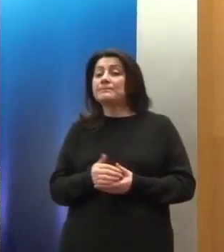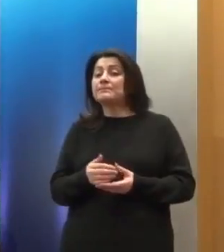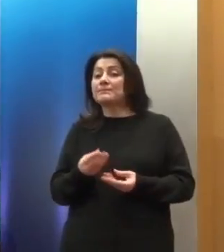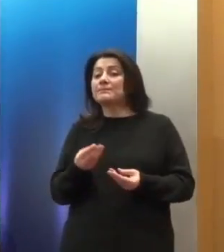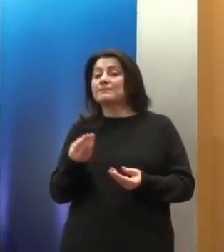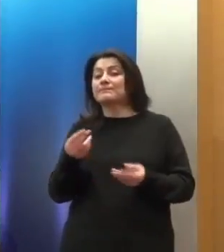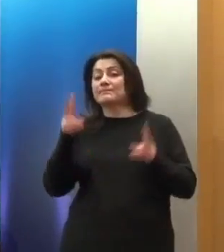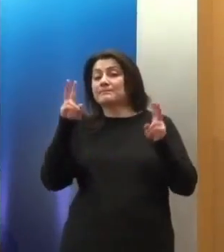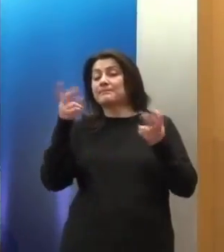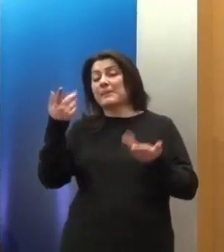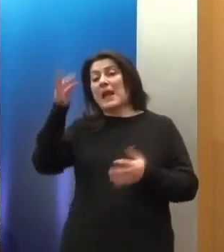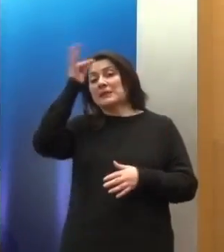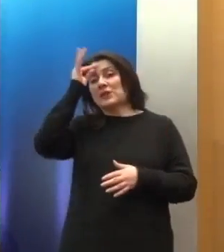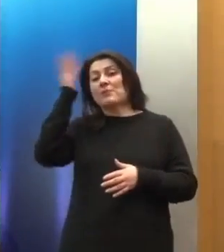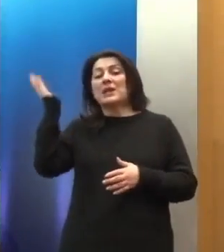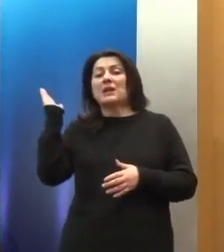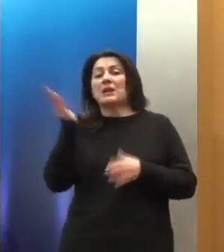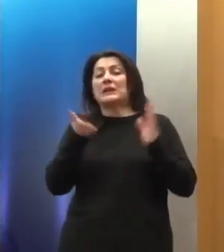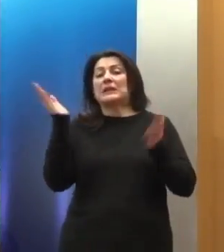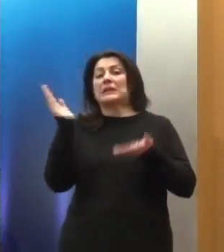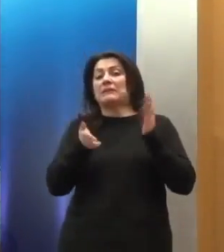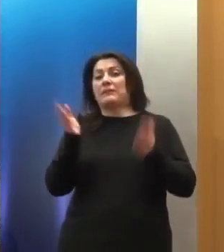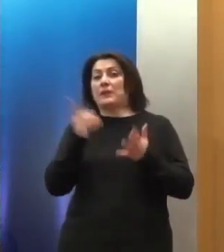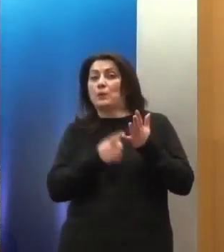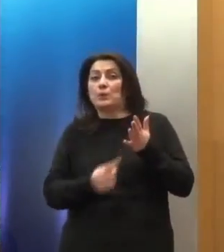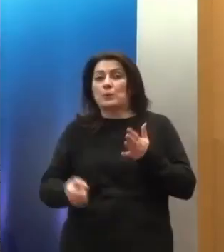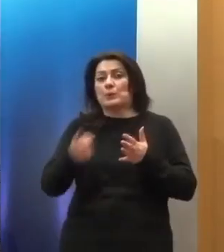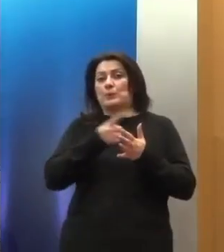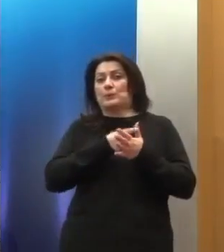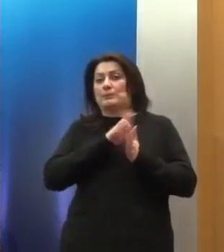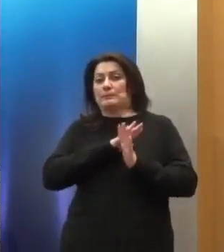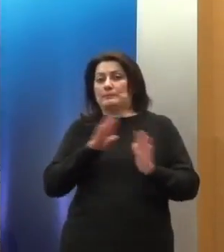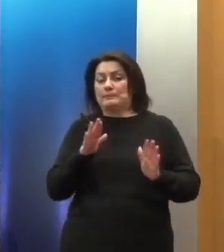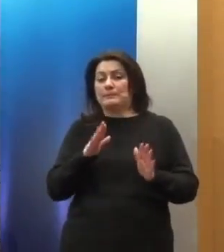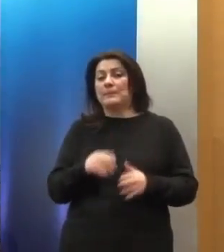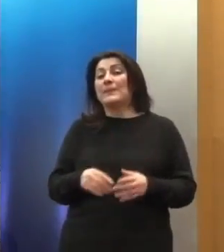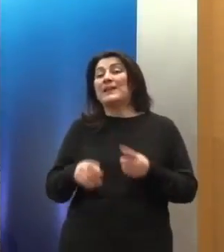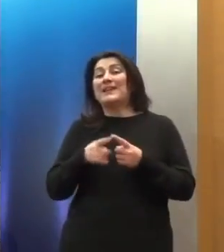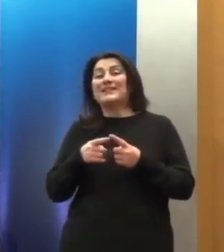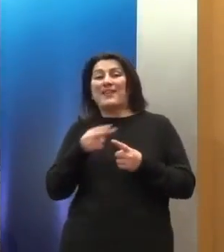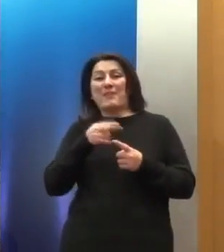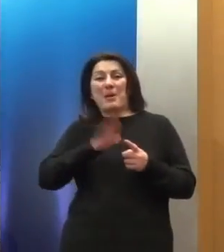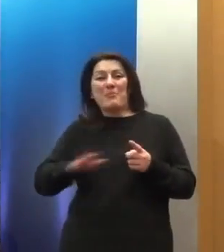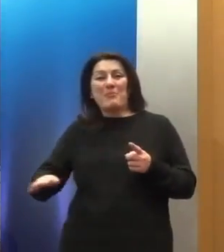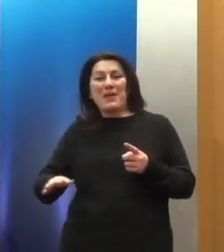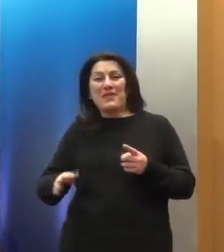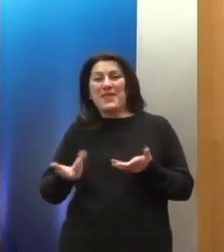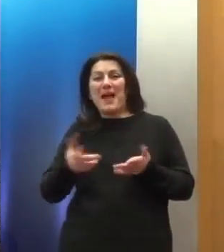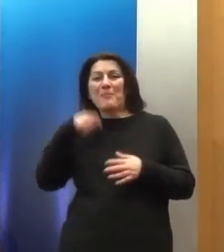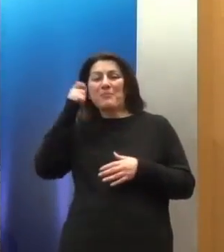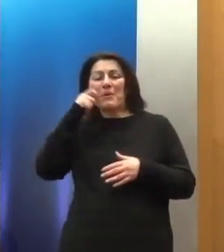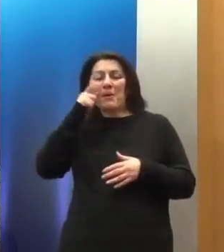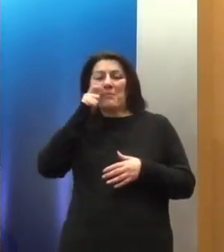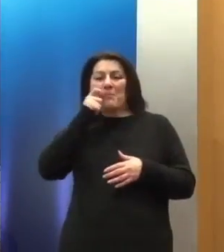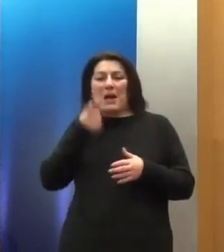αστυνομικής βίας, την excessive χρήση αστυνομικής βίας, το ζήτημα των ασυνόδευτων ανηλίκων σε σχέση με το όλο θέμα